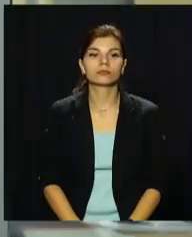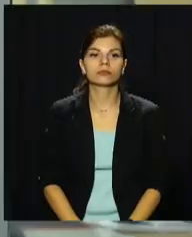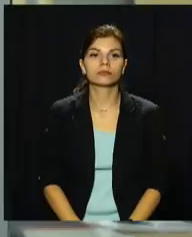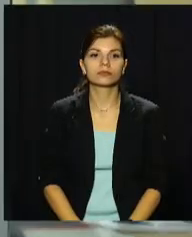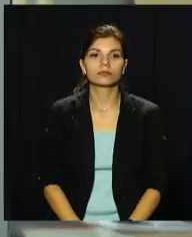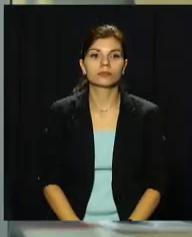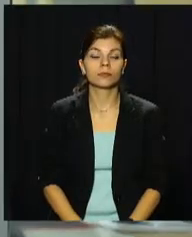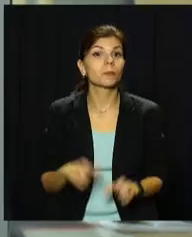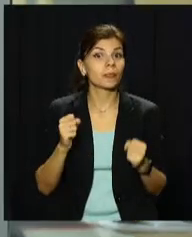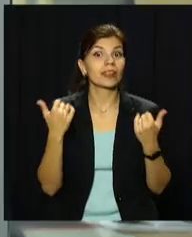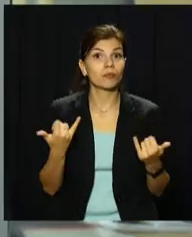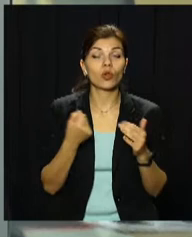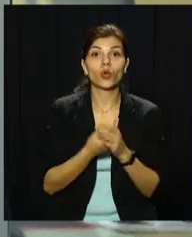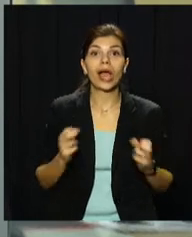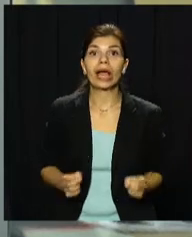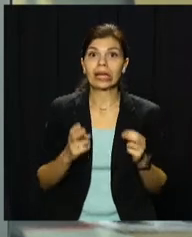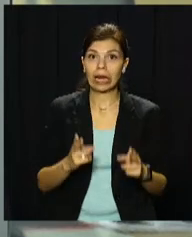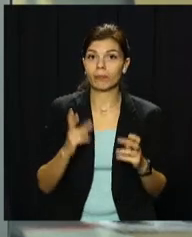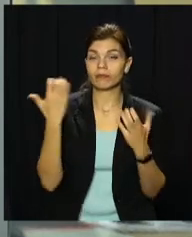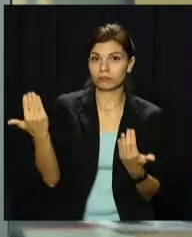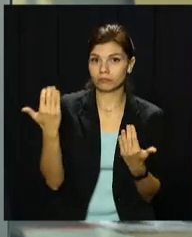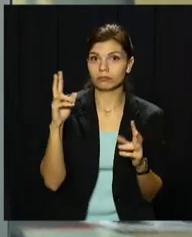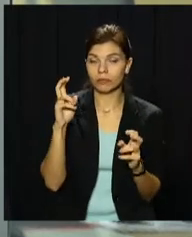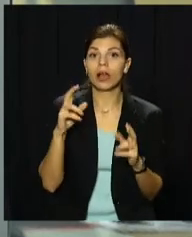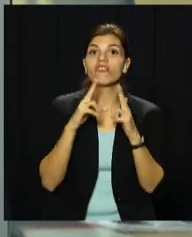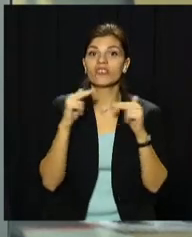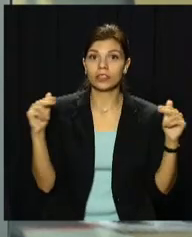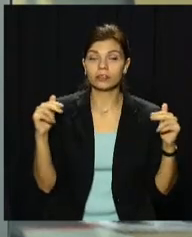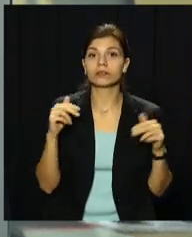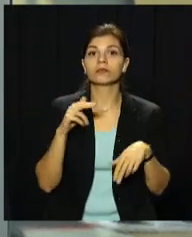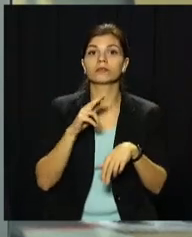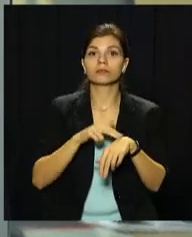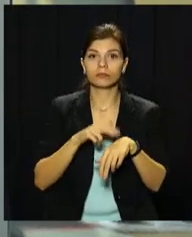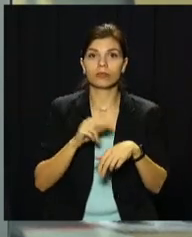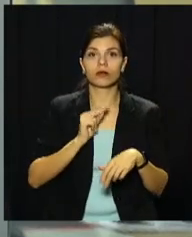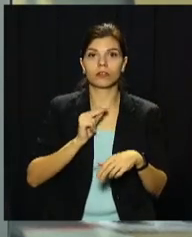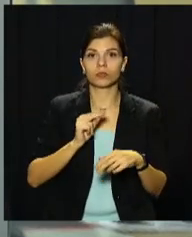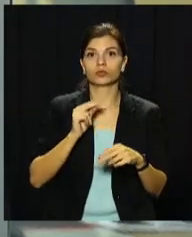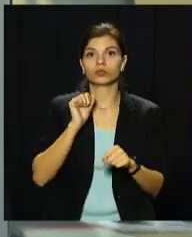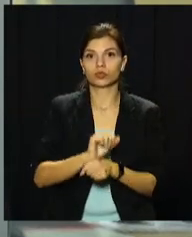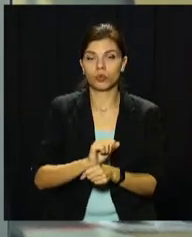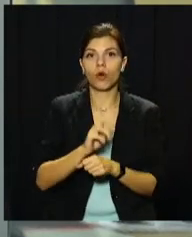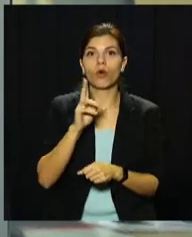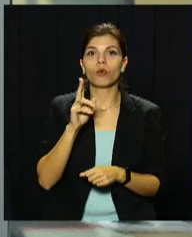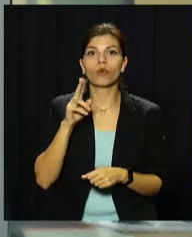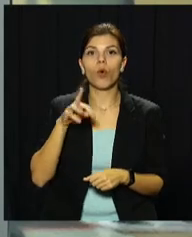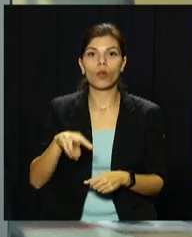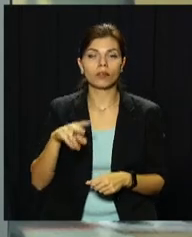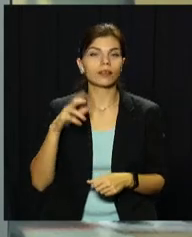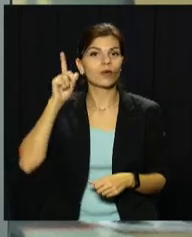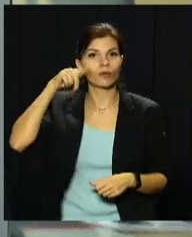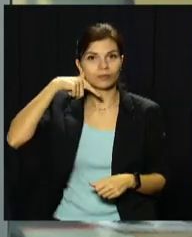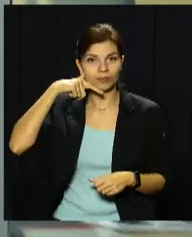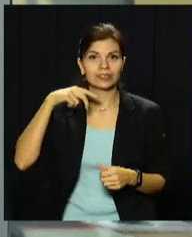А тепер до кримінальної хроніки. В Дніпрі слідчі припинили роботу шахрайських кулцентрів. Слідчі